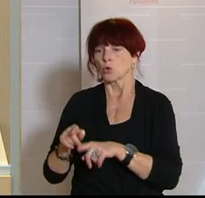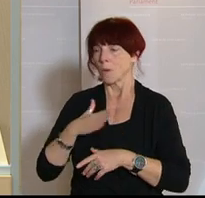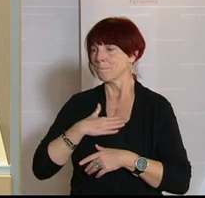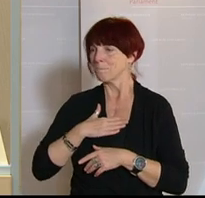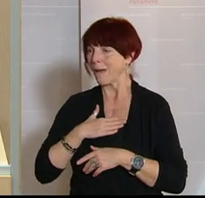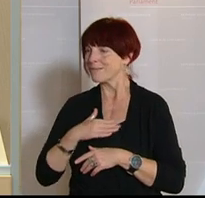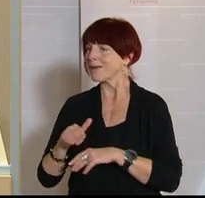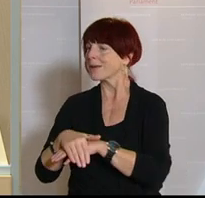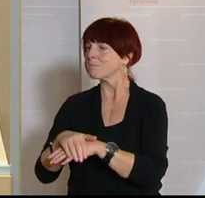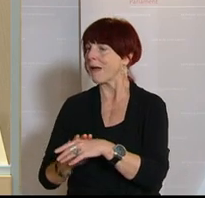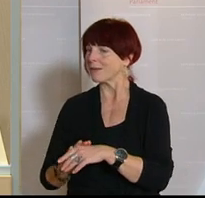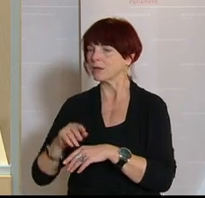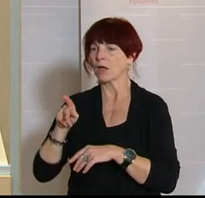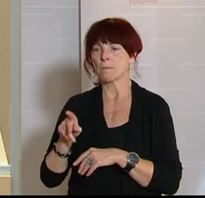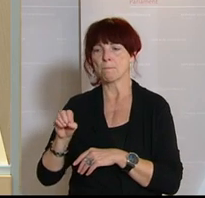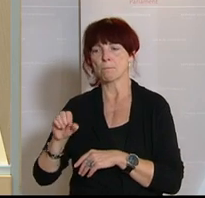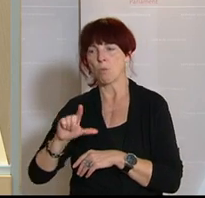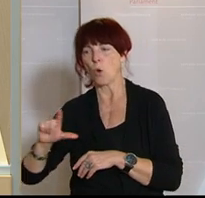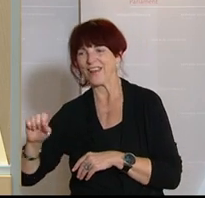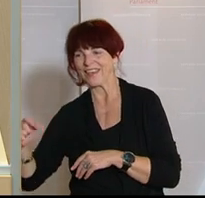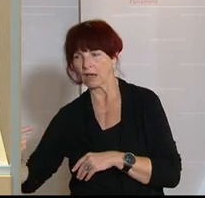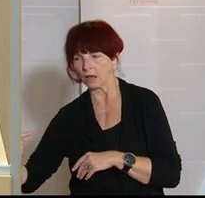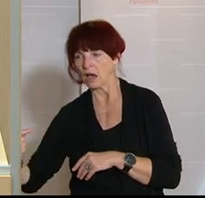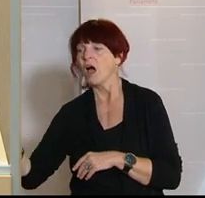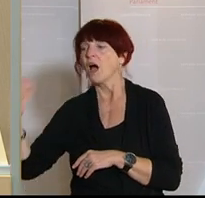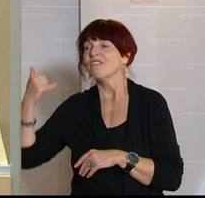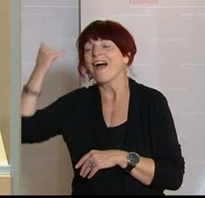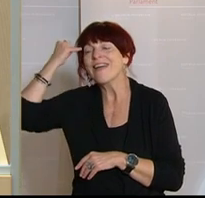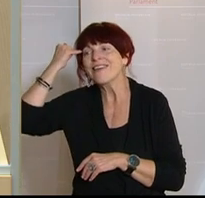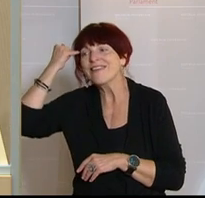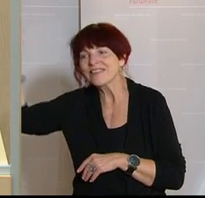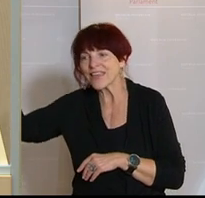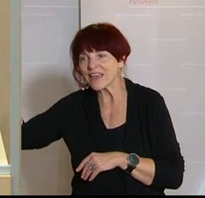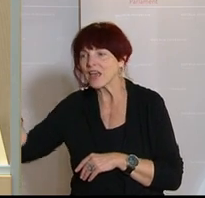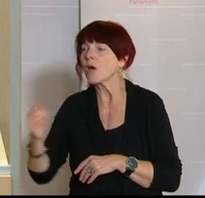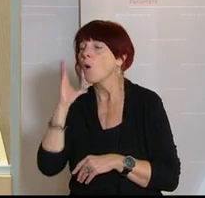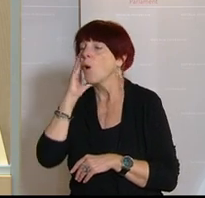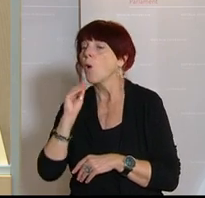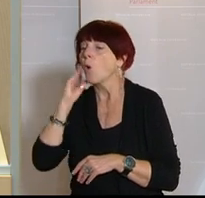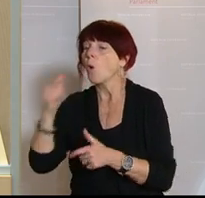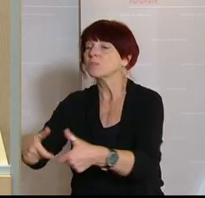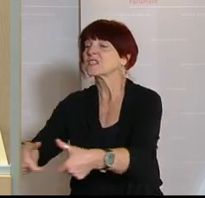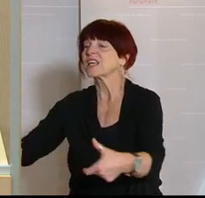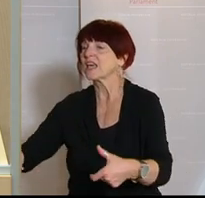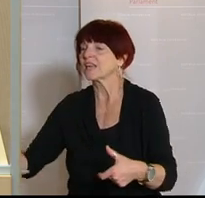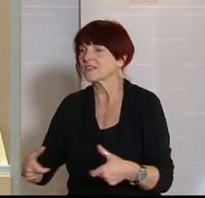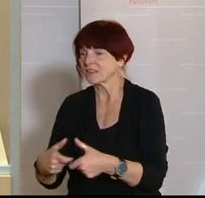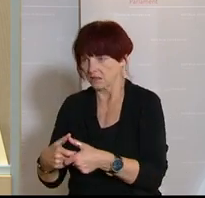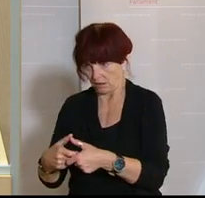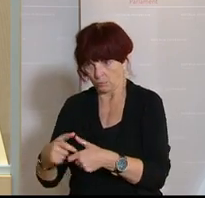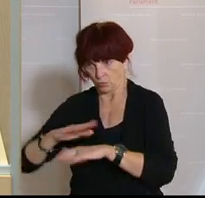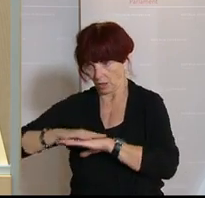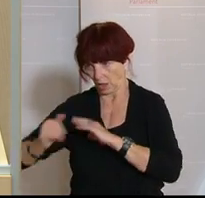diese Obstkiste ins Leben gerufen hat und in dieser Krise Menschen